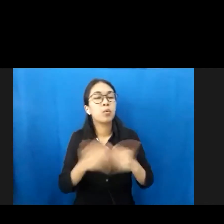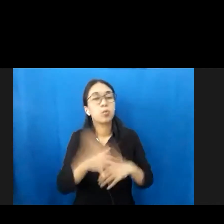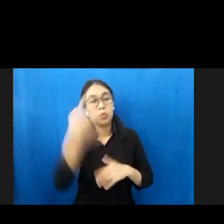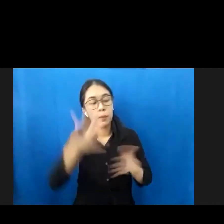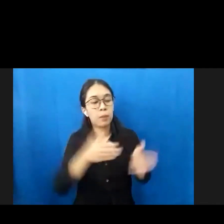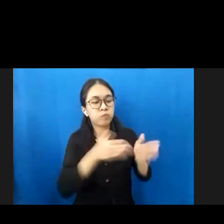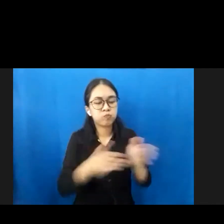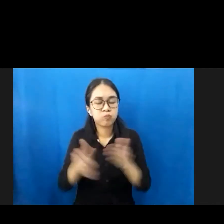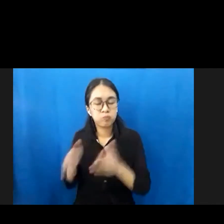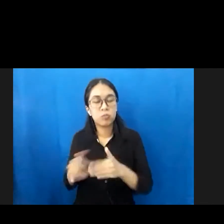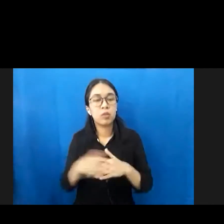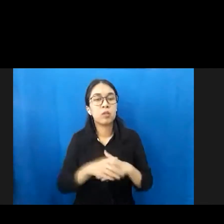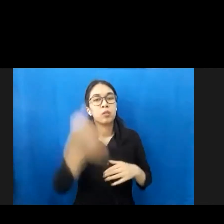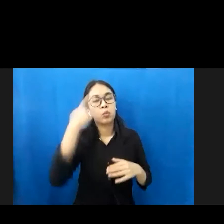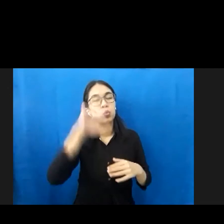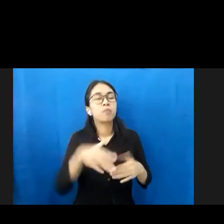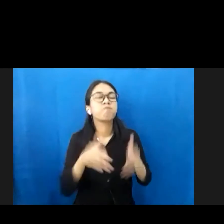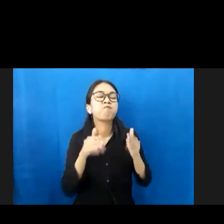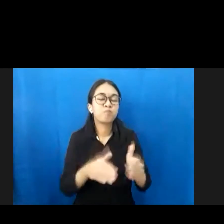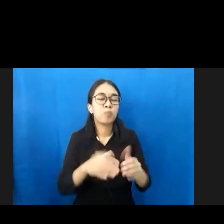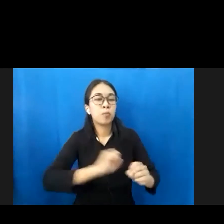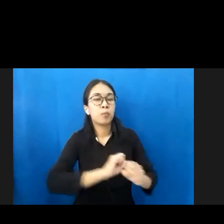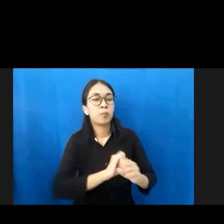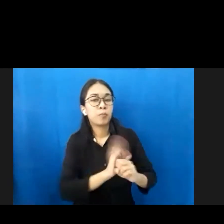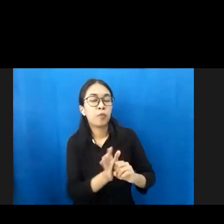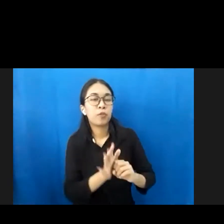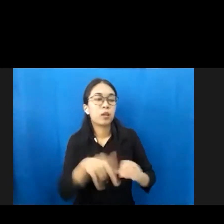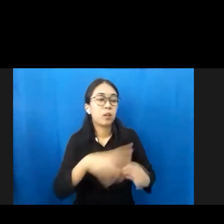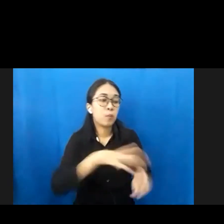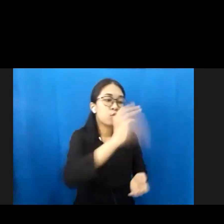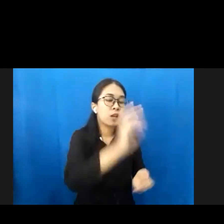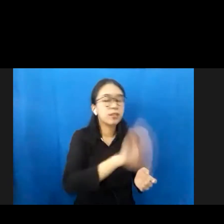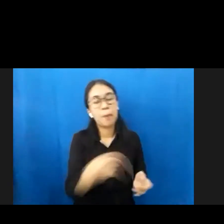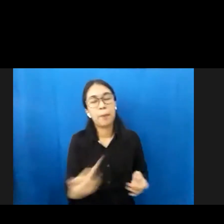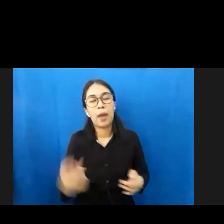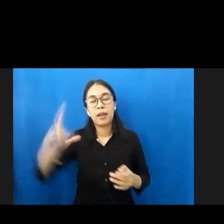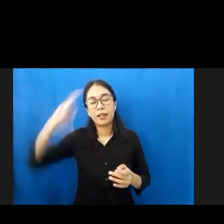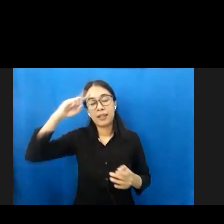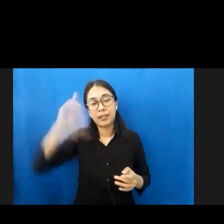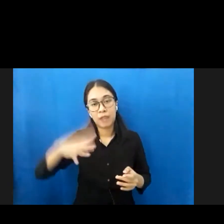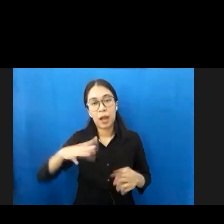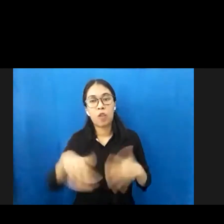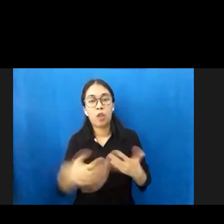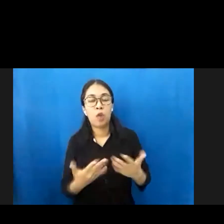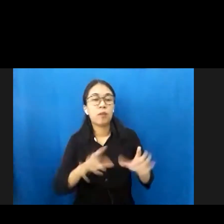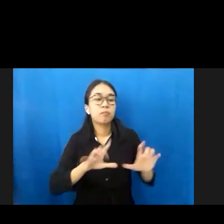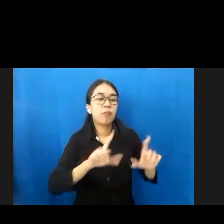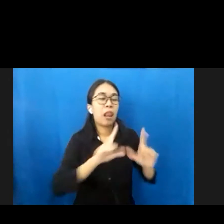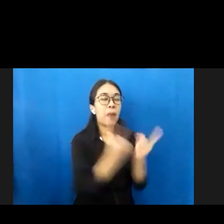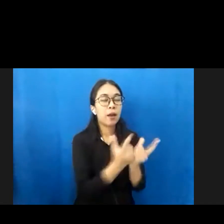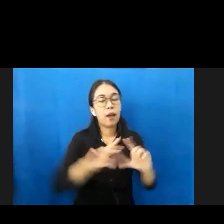program penanggulangan COVID-19 dari tingkat pusat hingga ke tingkat desa, bahkan lembaga-lembaga swasta pun